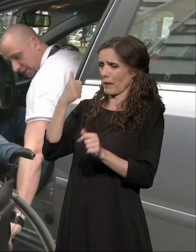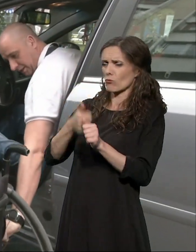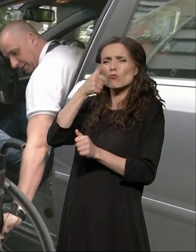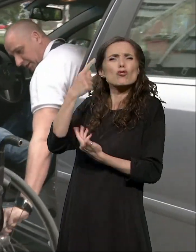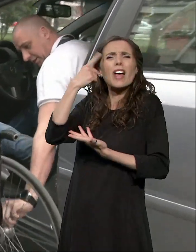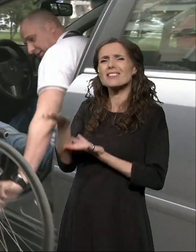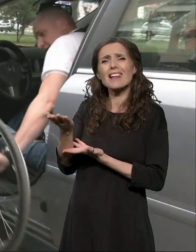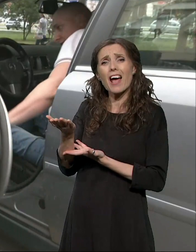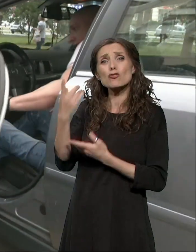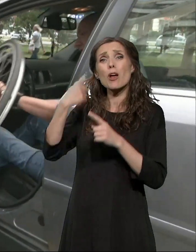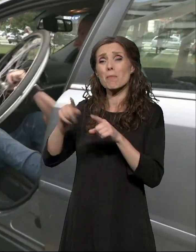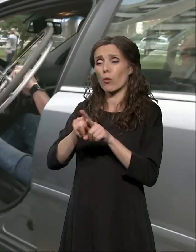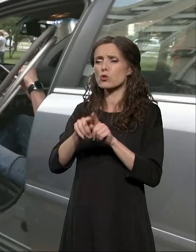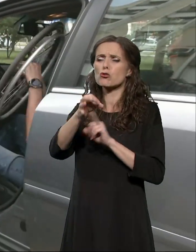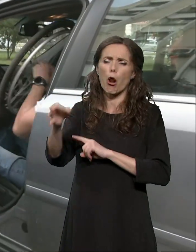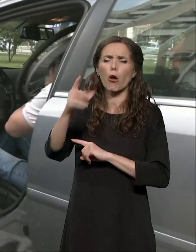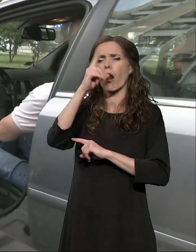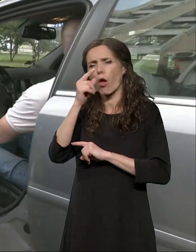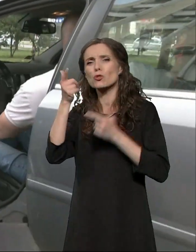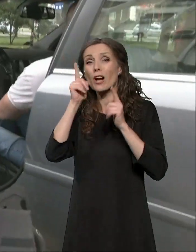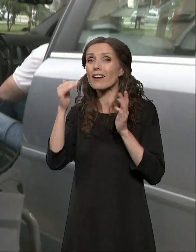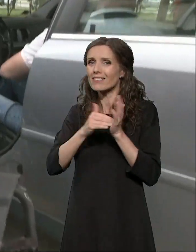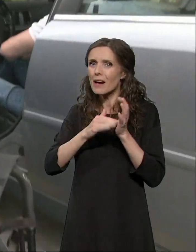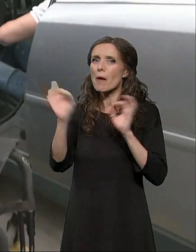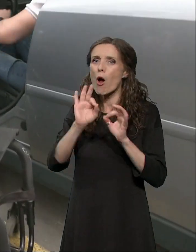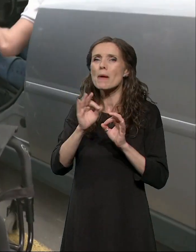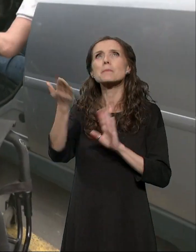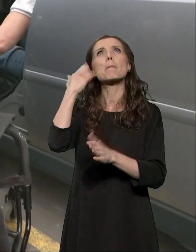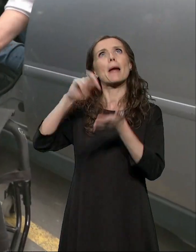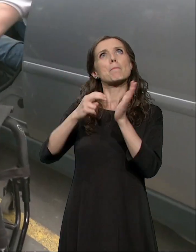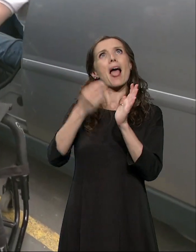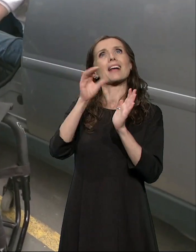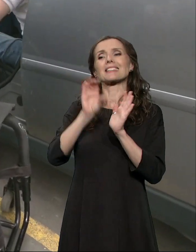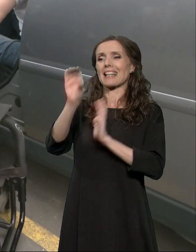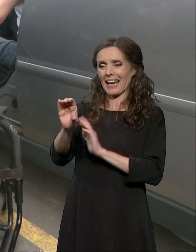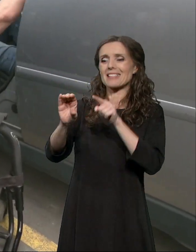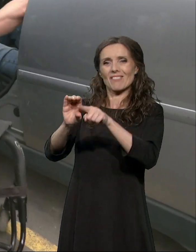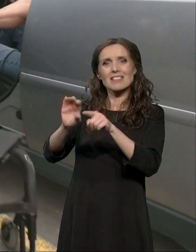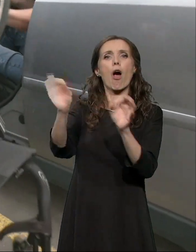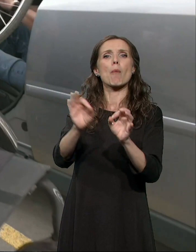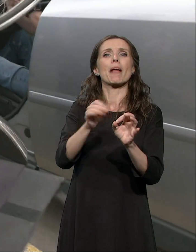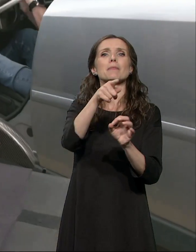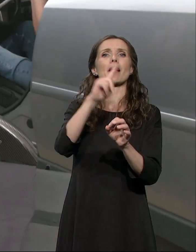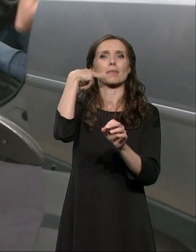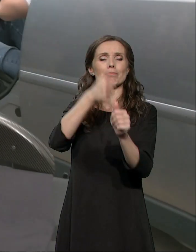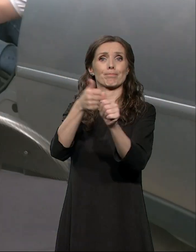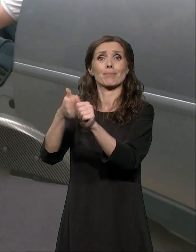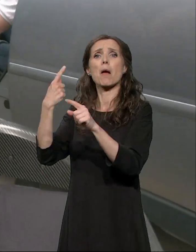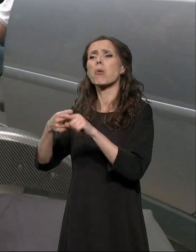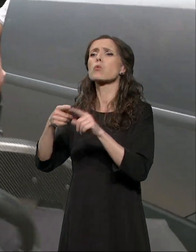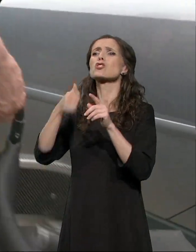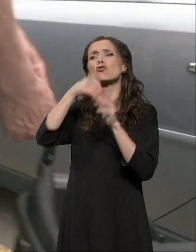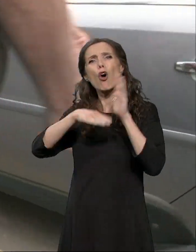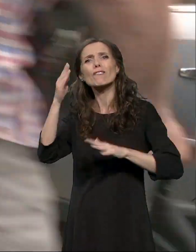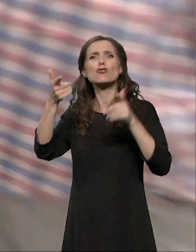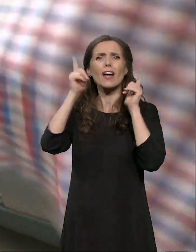odluka lokalnih vlasti da za ovu uslugu obezbede sredstvo. Trebalo bi zagovarati obezbedenje ove usluge u većem broju lokalnih